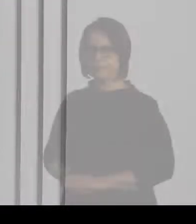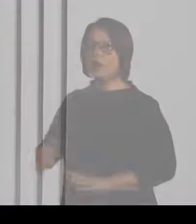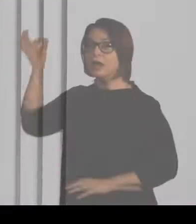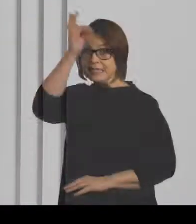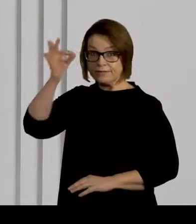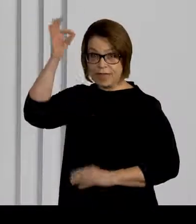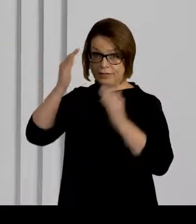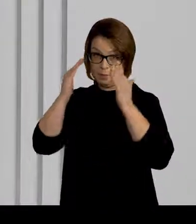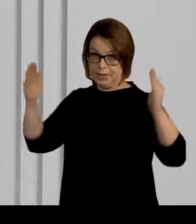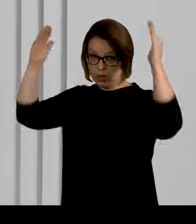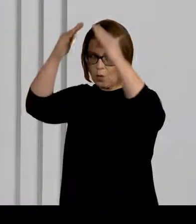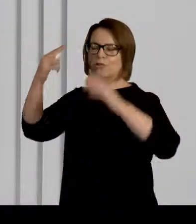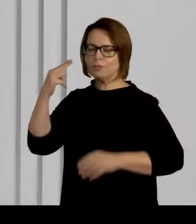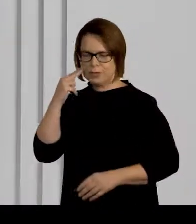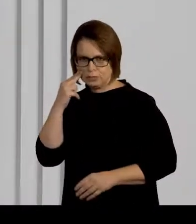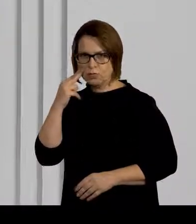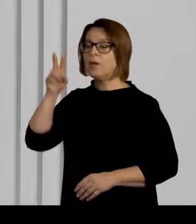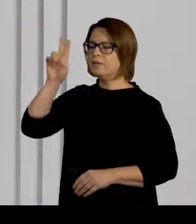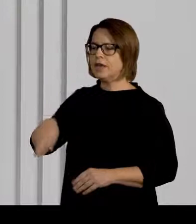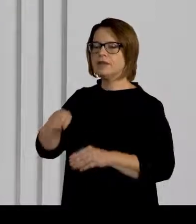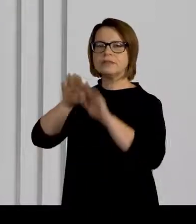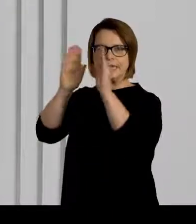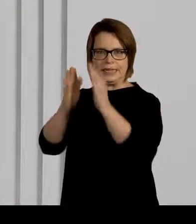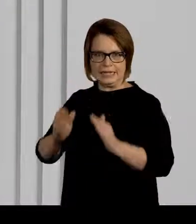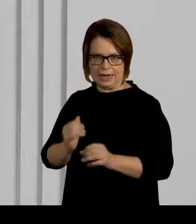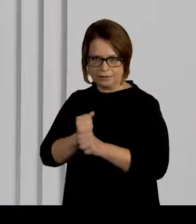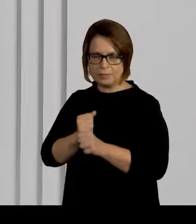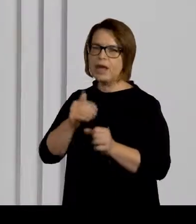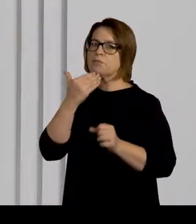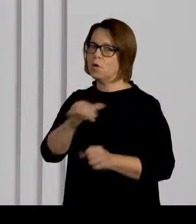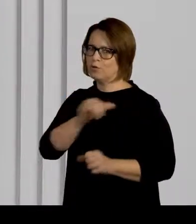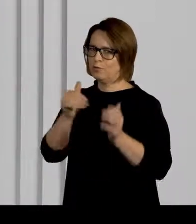Sv. Mikuláš, biskup viedenský rezbár po roku 1500